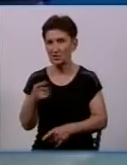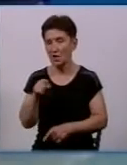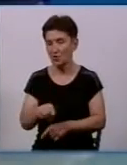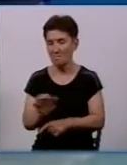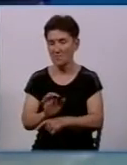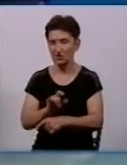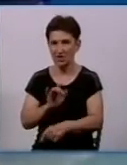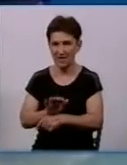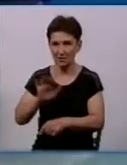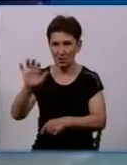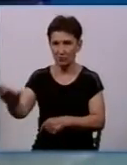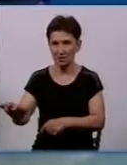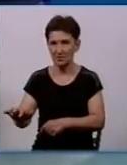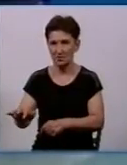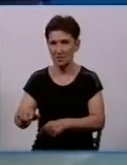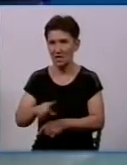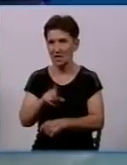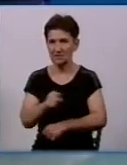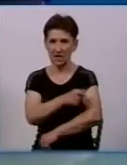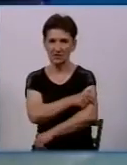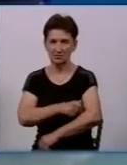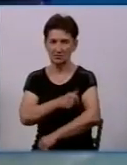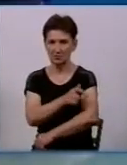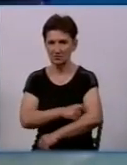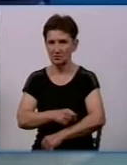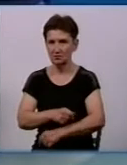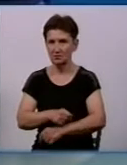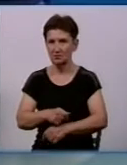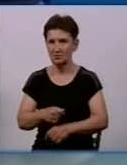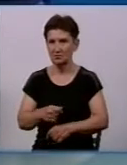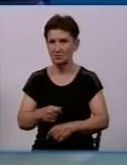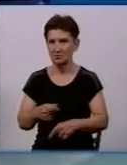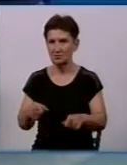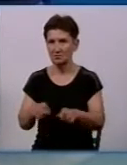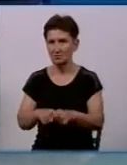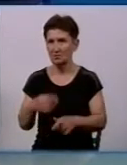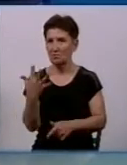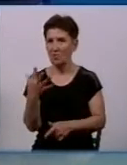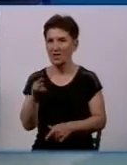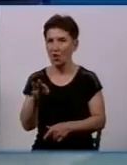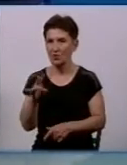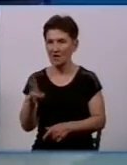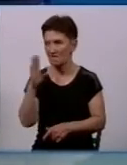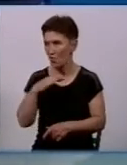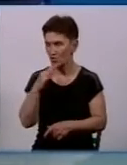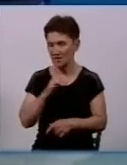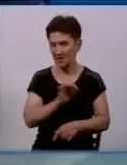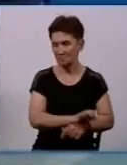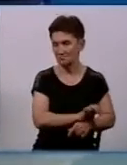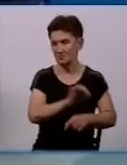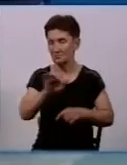зразу ж вслід за черговим караулом, підвозить ці 5 тонн води і також надає додаткову допомогу в